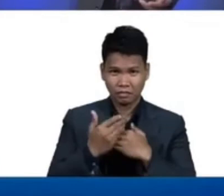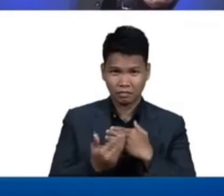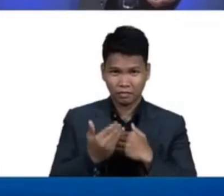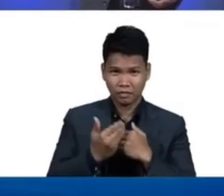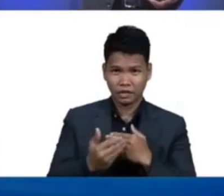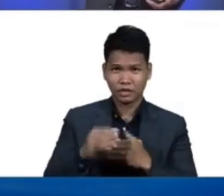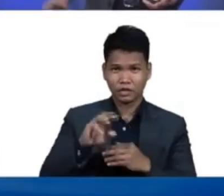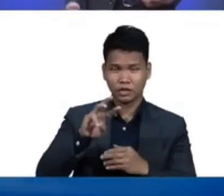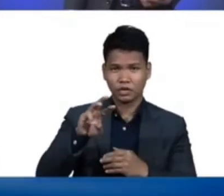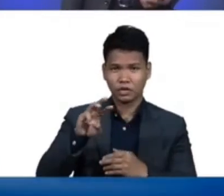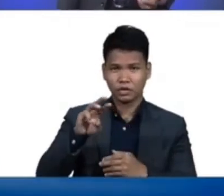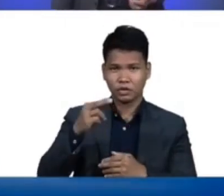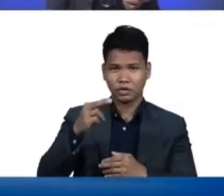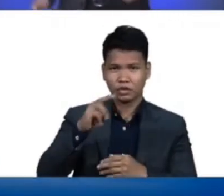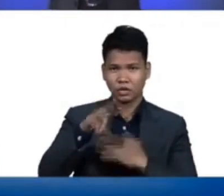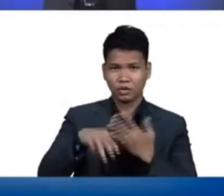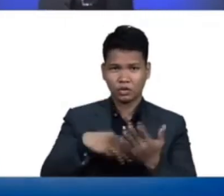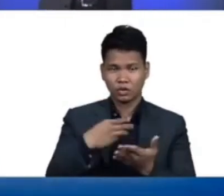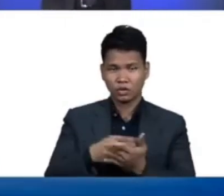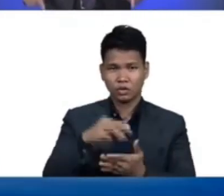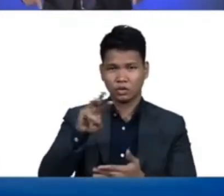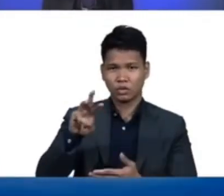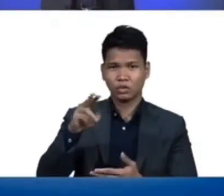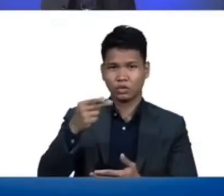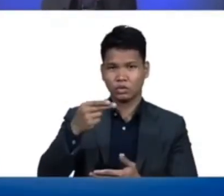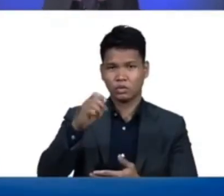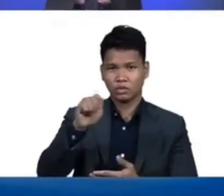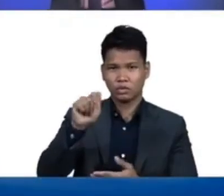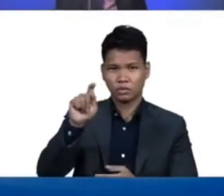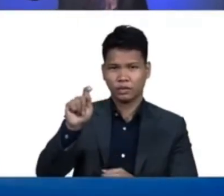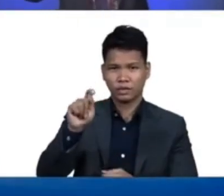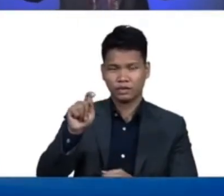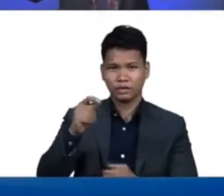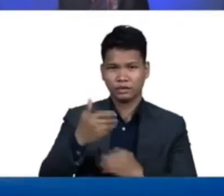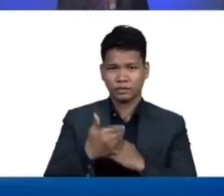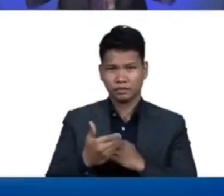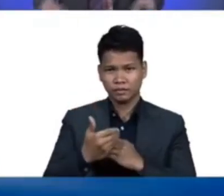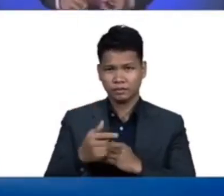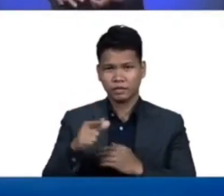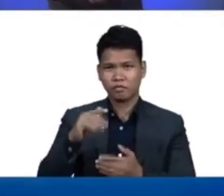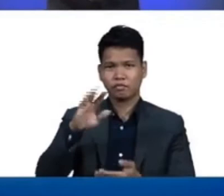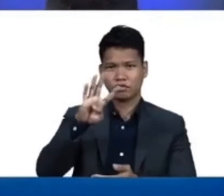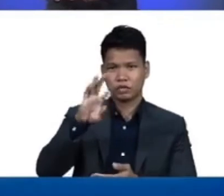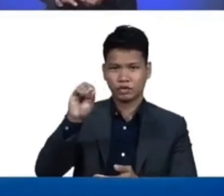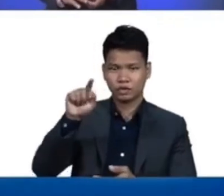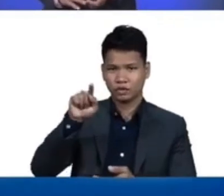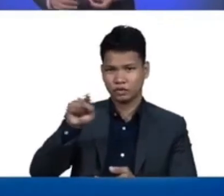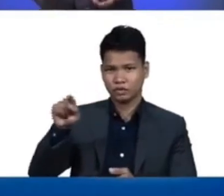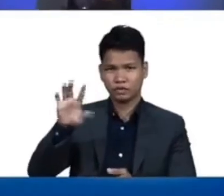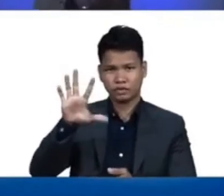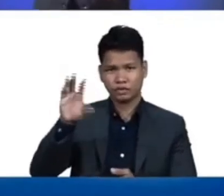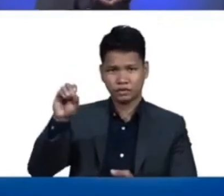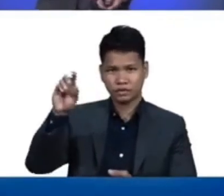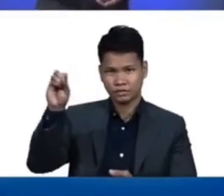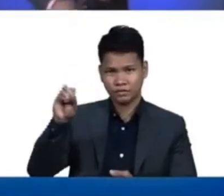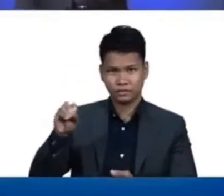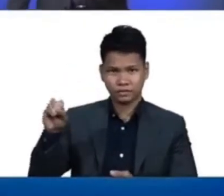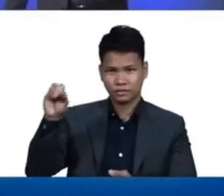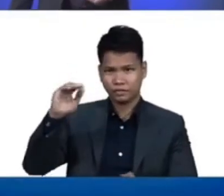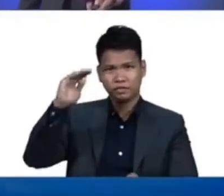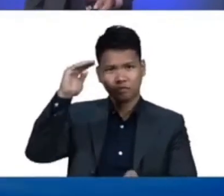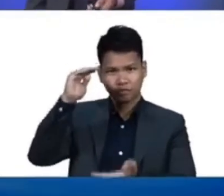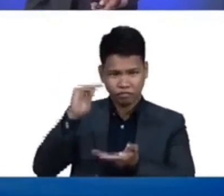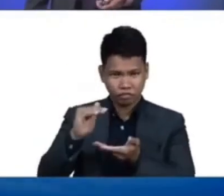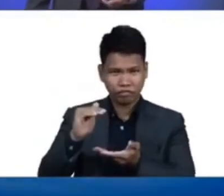was associated with a 40 to 50% reduction of fatal and non